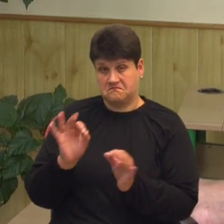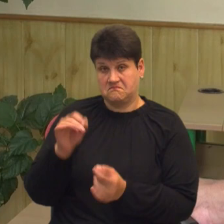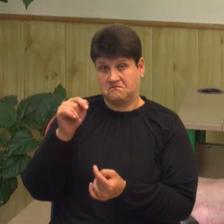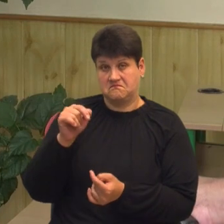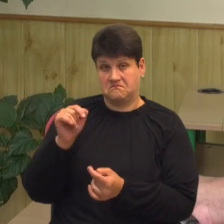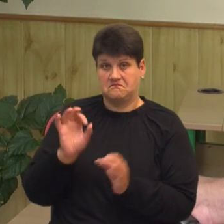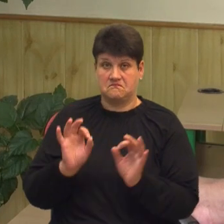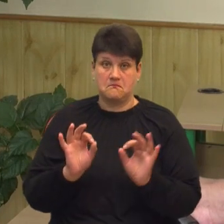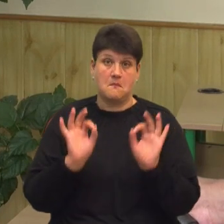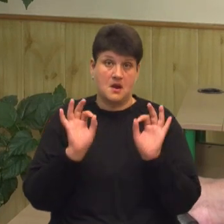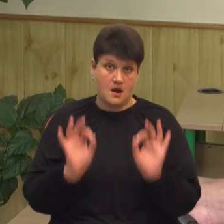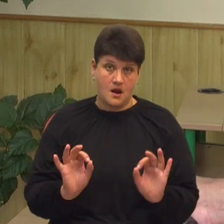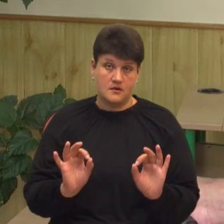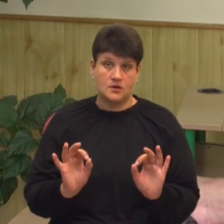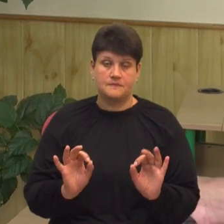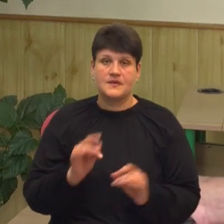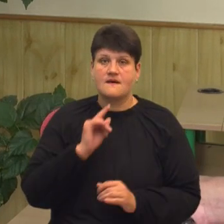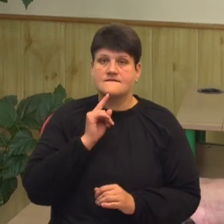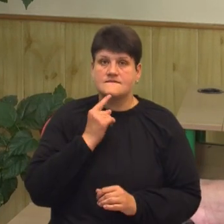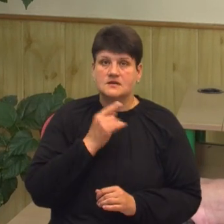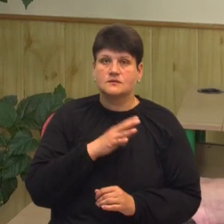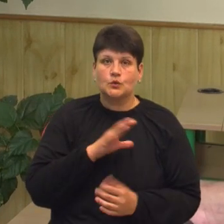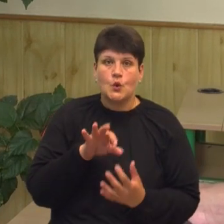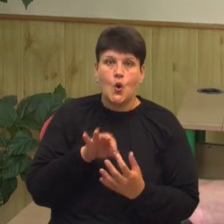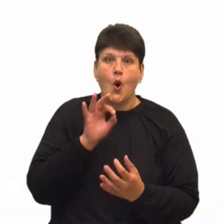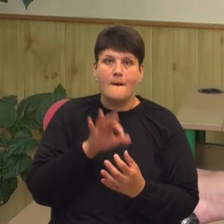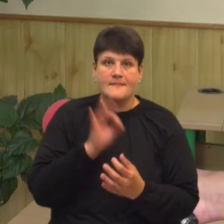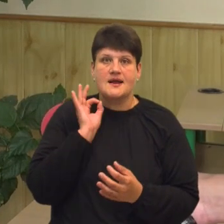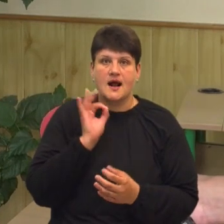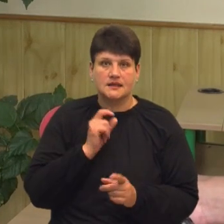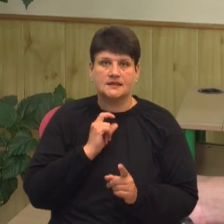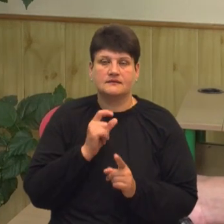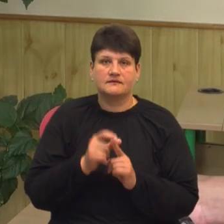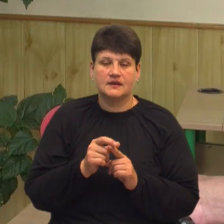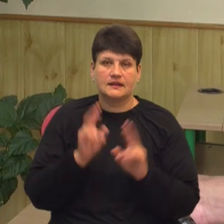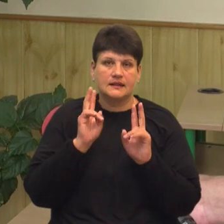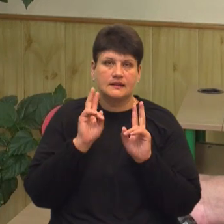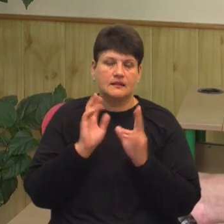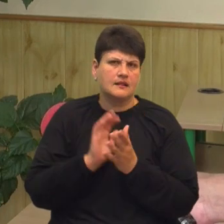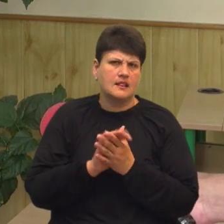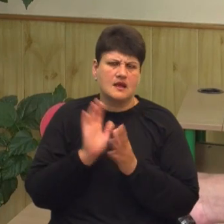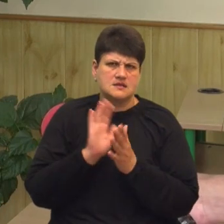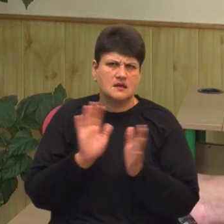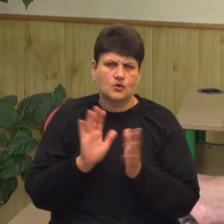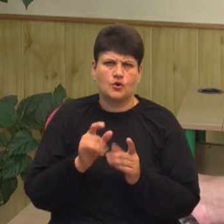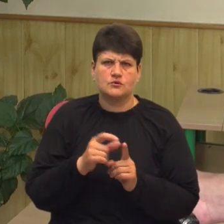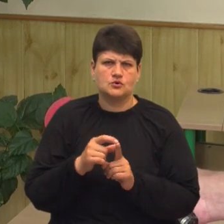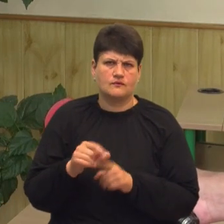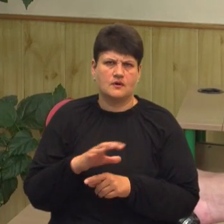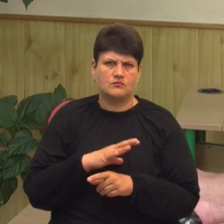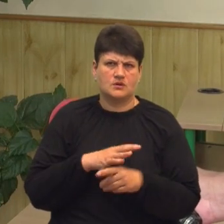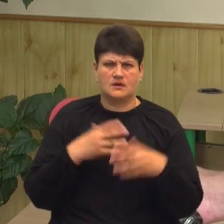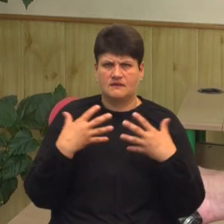правильно. А найважчим було обирати ці відповіді. Незнайомі слова були, через які втрачалася